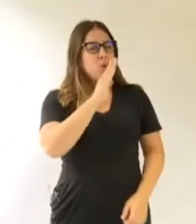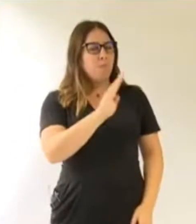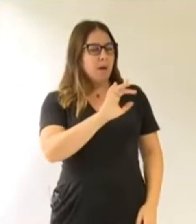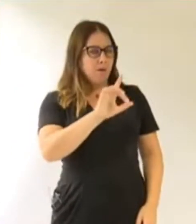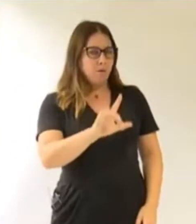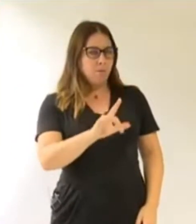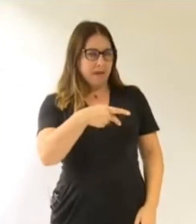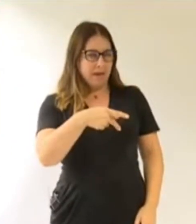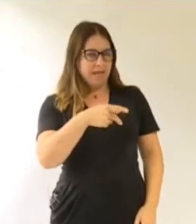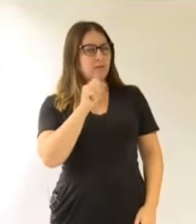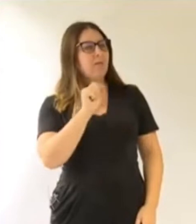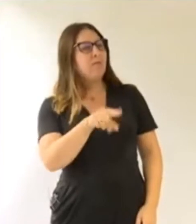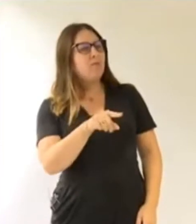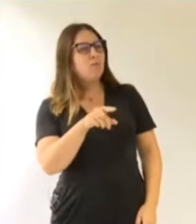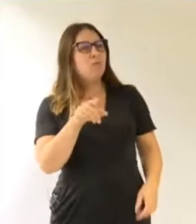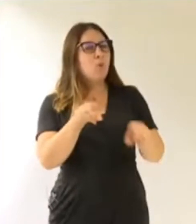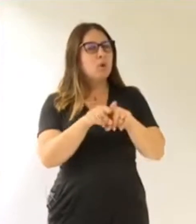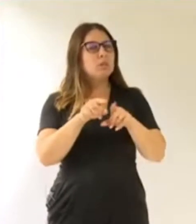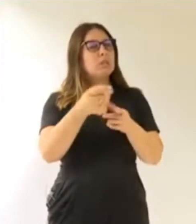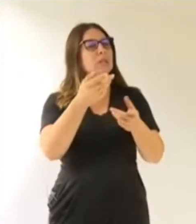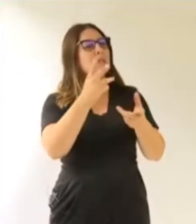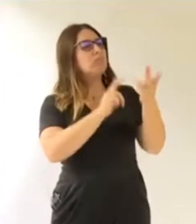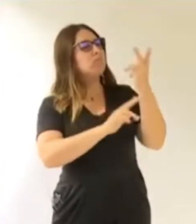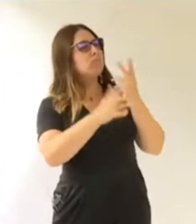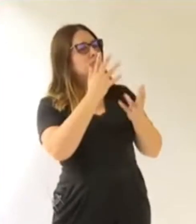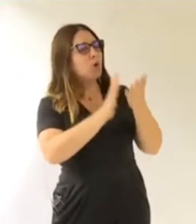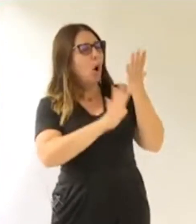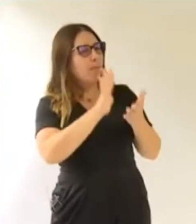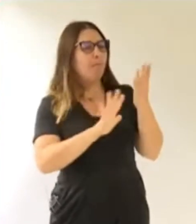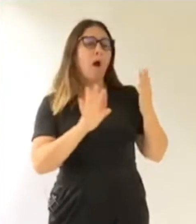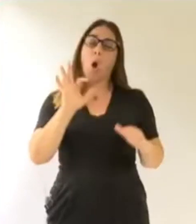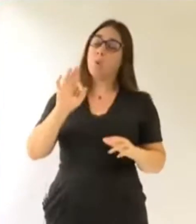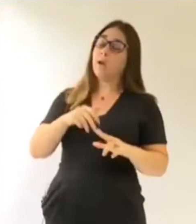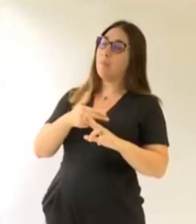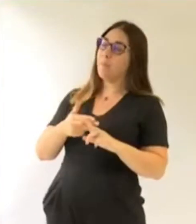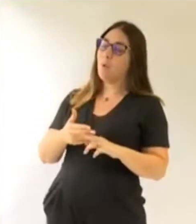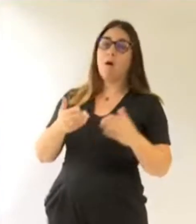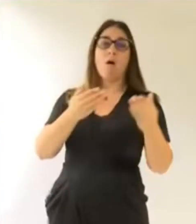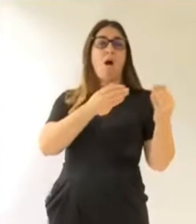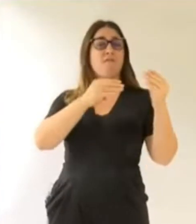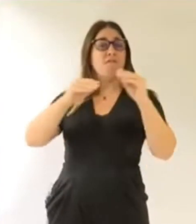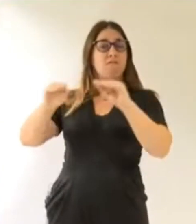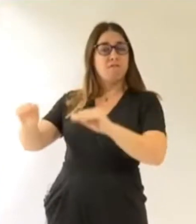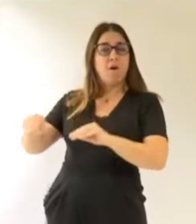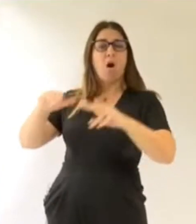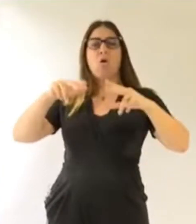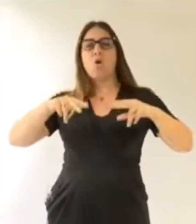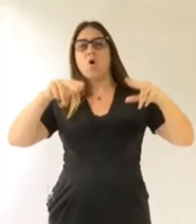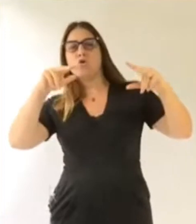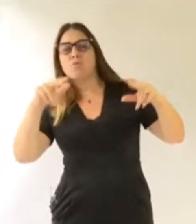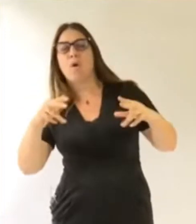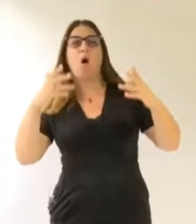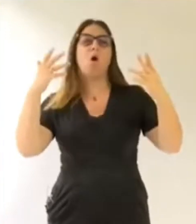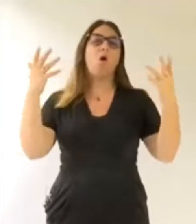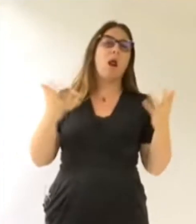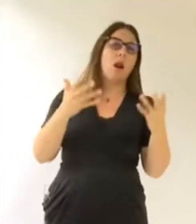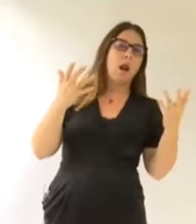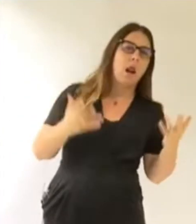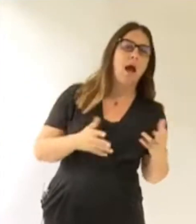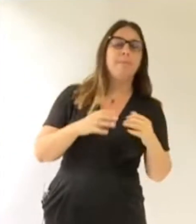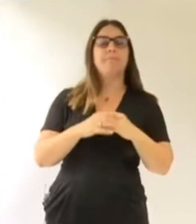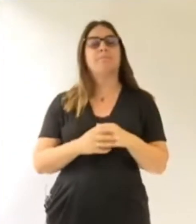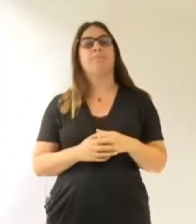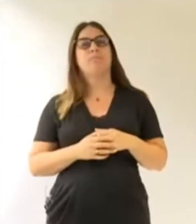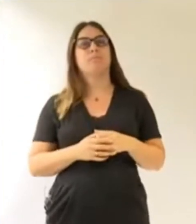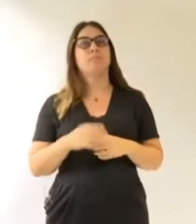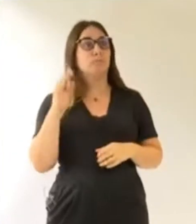avez cité, vous avez dit, voilà, c'est pour que je suis obligé de répondre, vous avez dit, vous avez vendu des logements, etc. Et ça a été dénoncé en son temps.